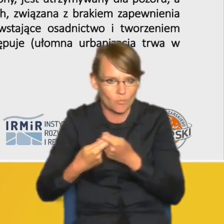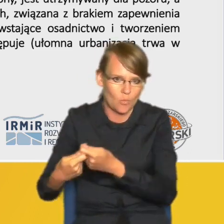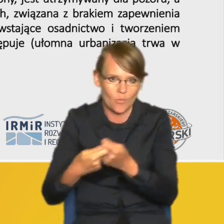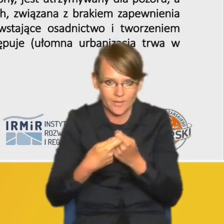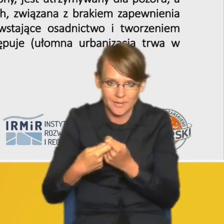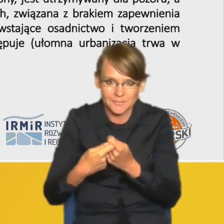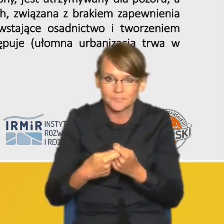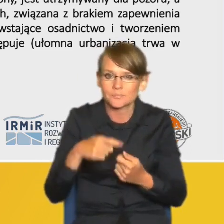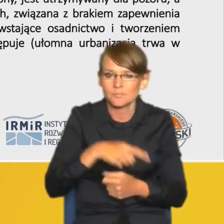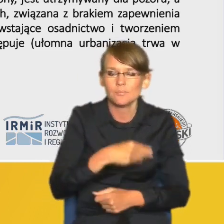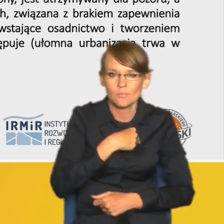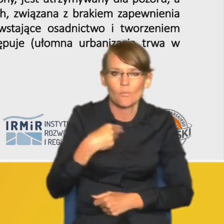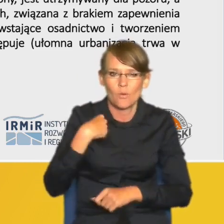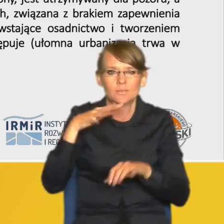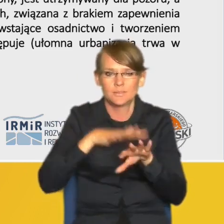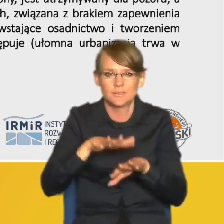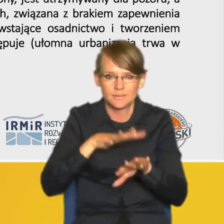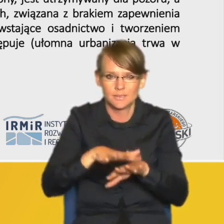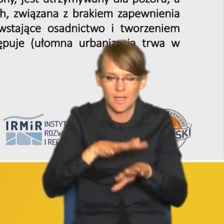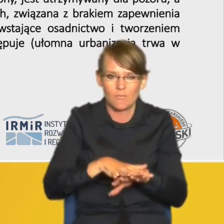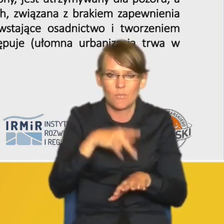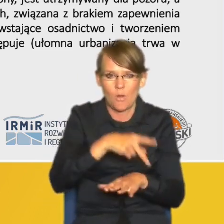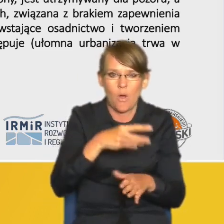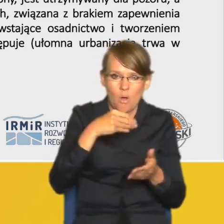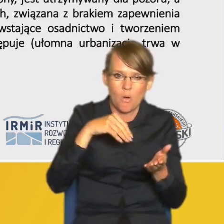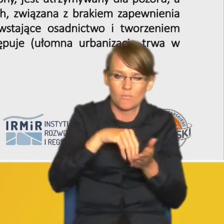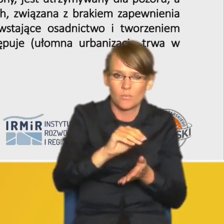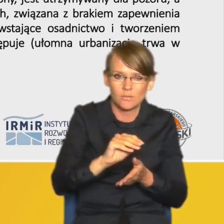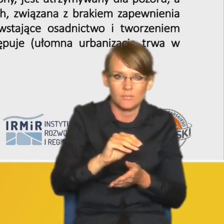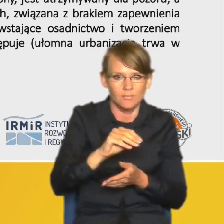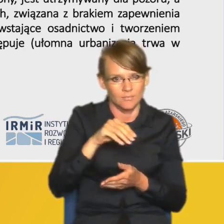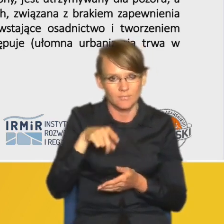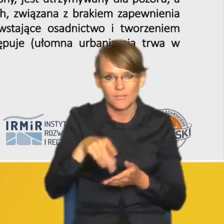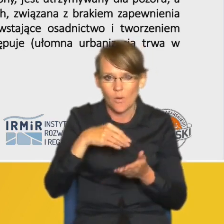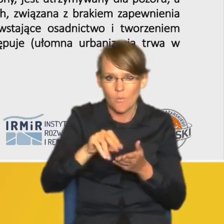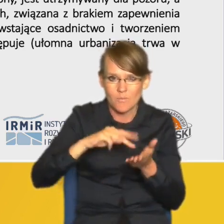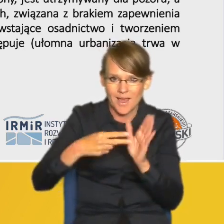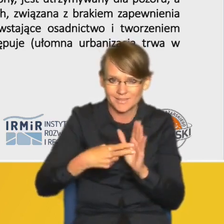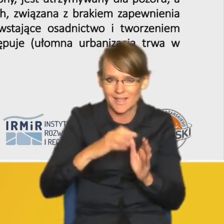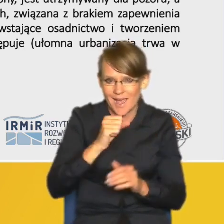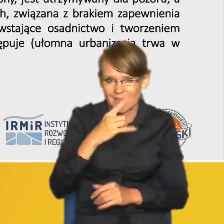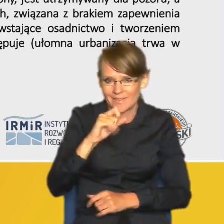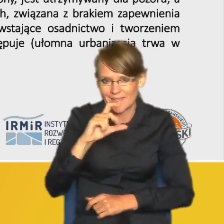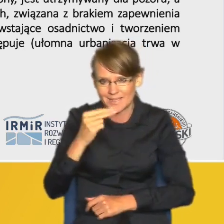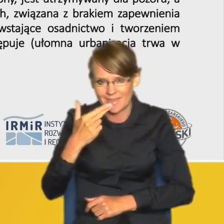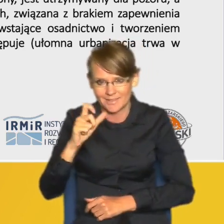polski system opłat przez opłat adiacenckich wygląda